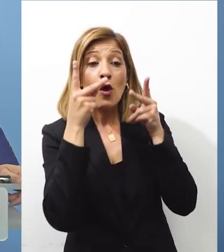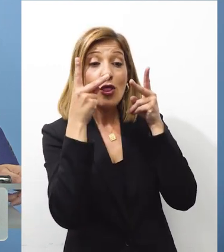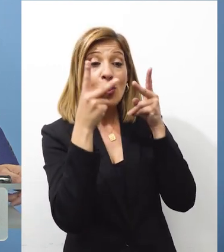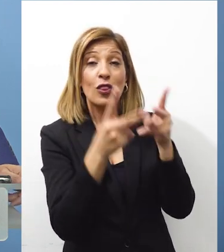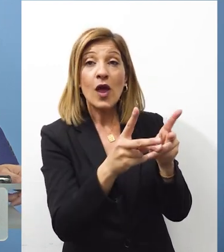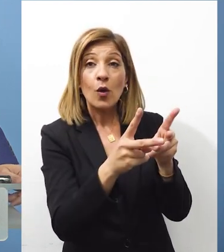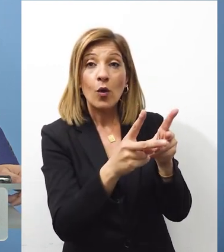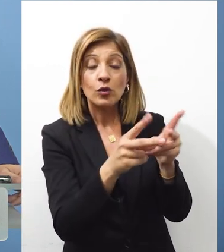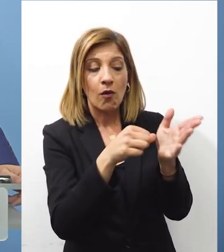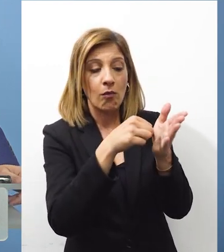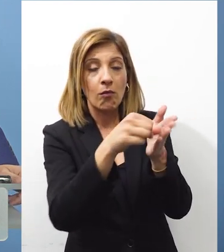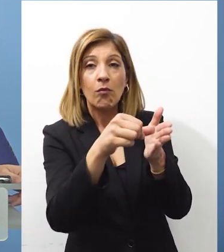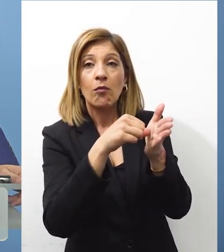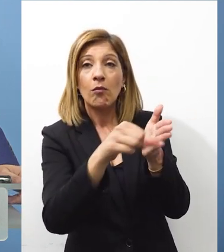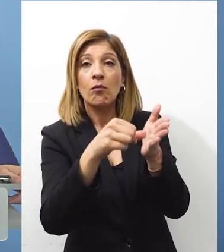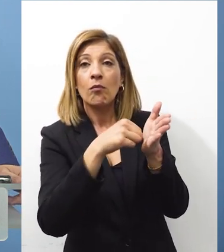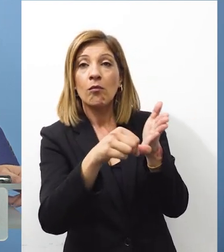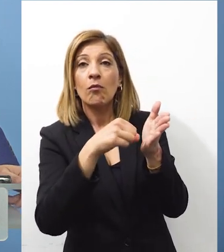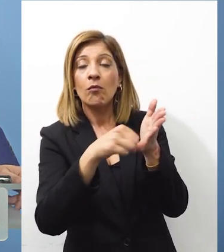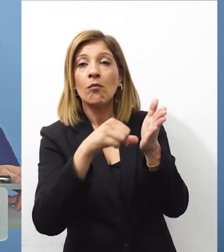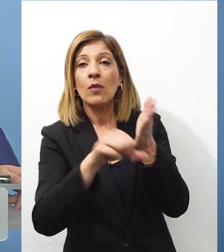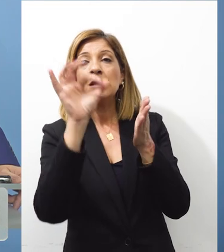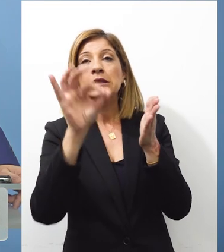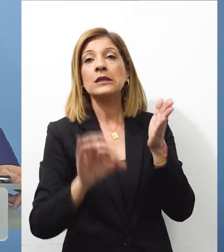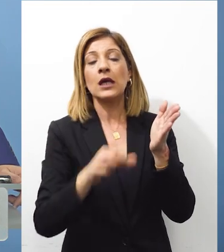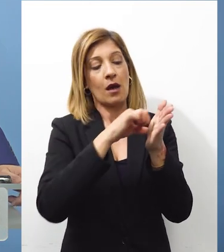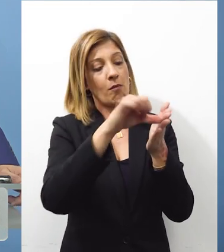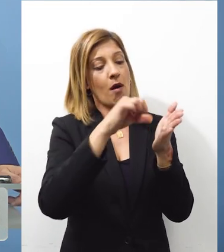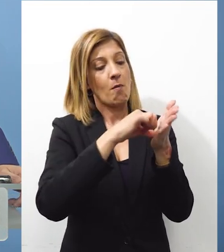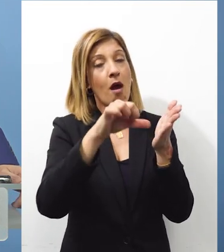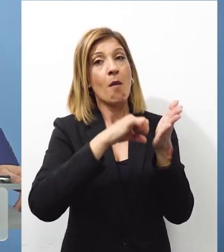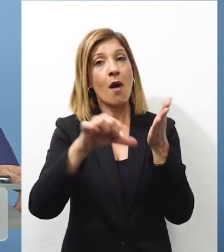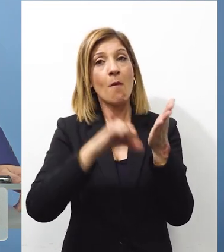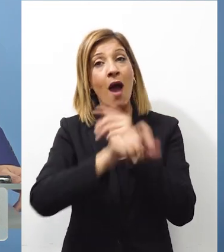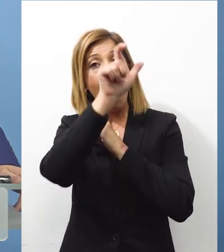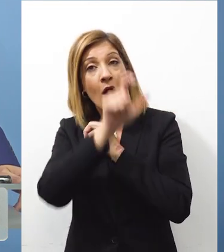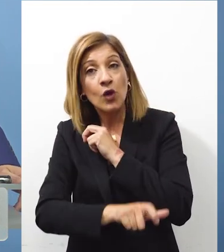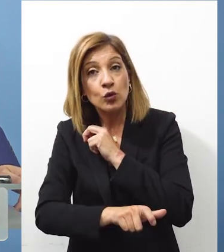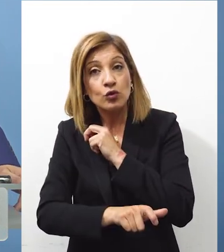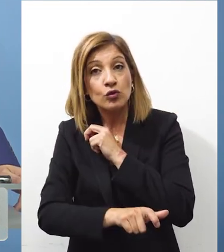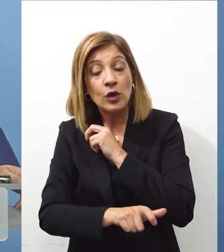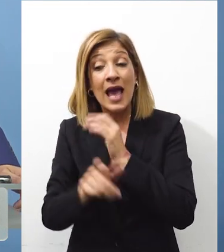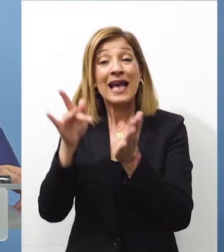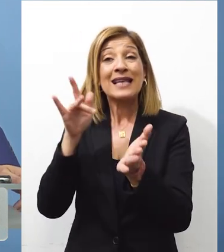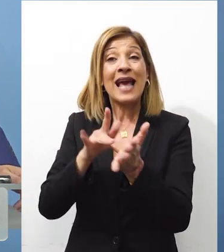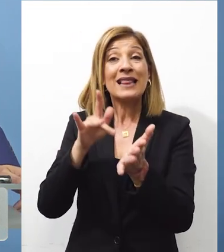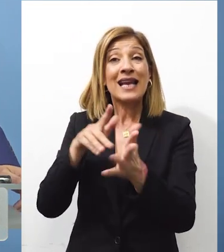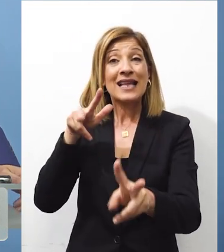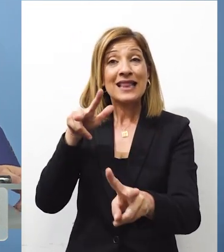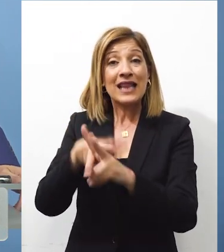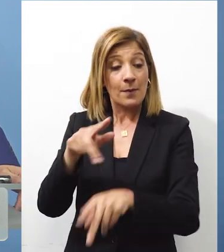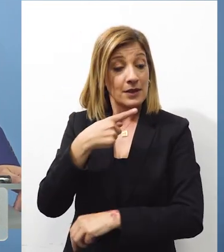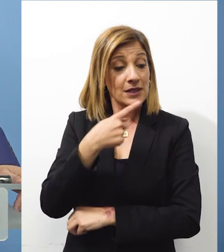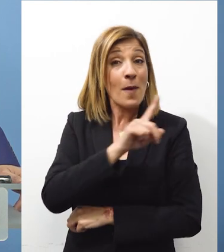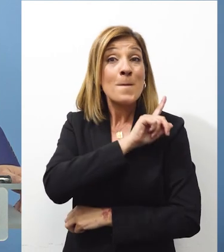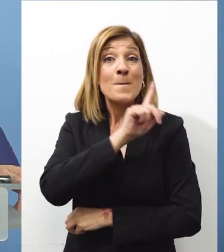μαζική διαγραφή στοιχείων ενώ υπήρχε συγκεκριμένη οδηγία από την Κεντρική Τράπεζα για